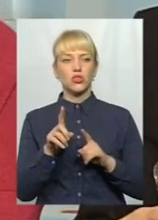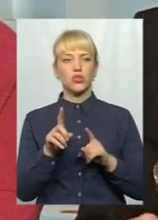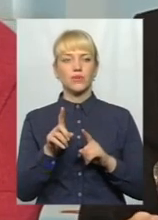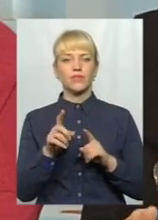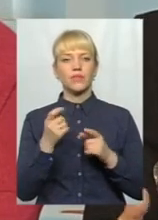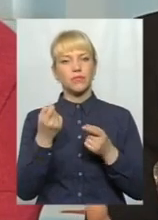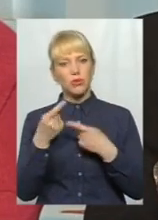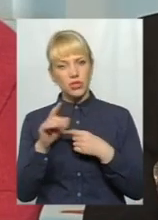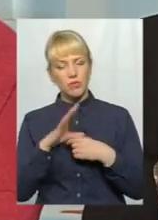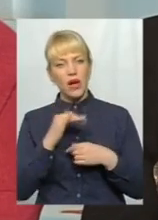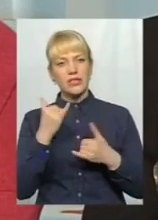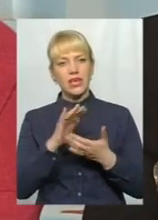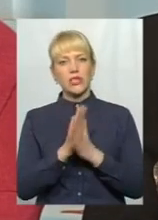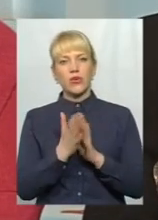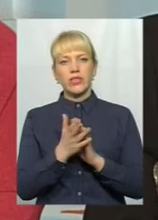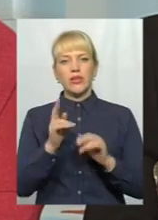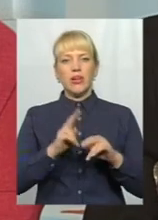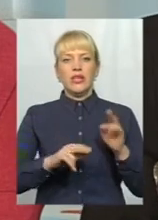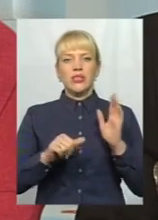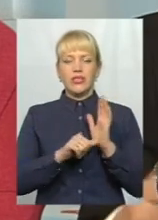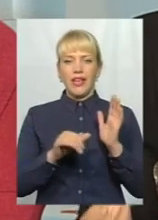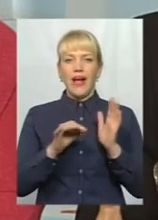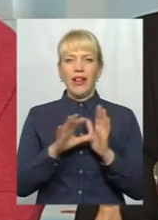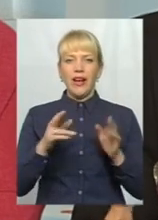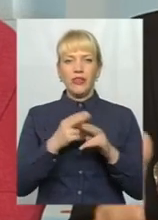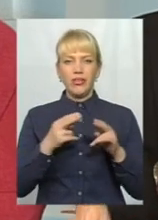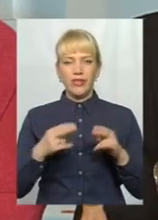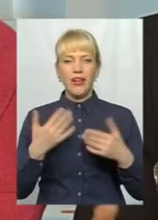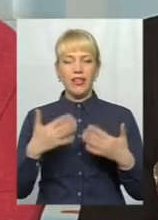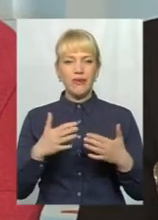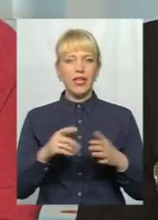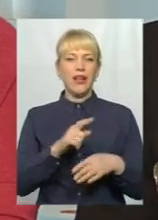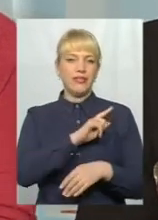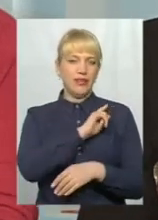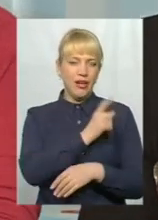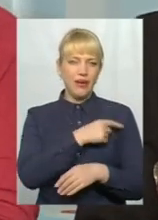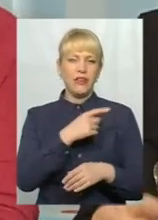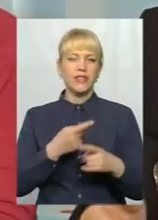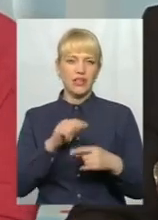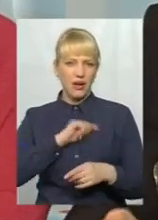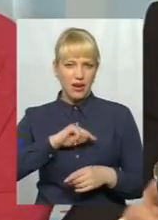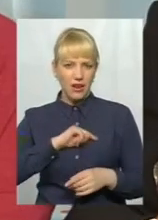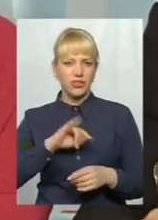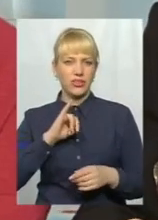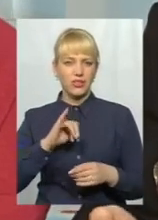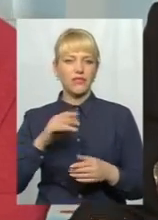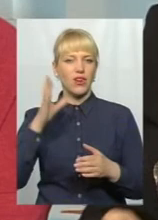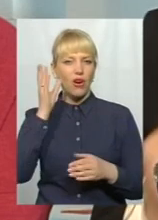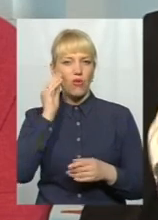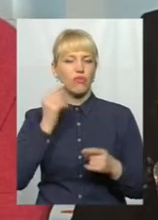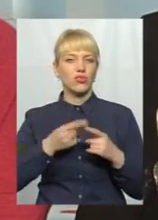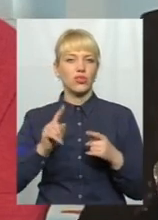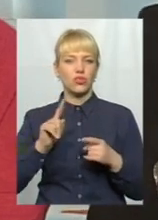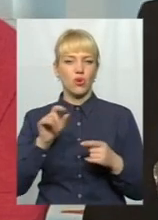Зараз ситуація з будівництвом цих шести гідроелектростанцій набрала вже такого серйозного характеру, і, враховуючи те, що я вже говорив,